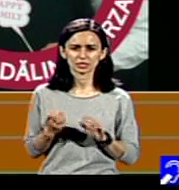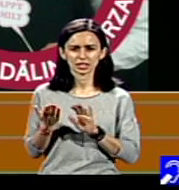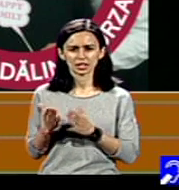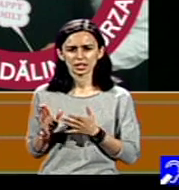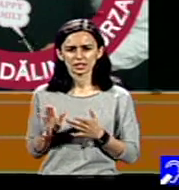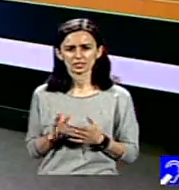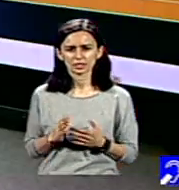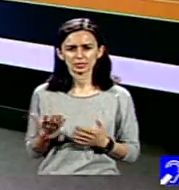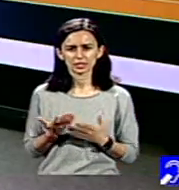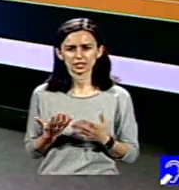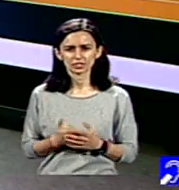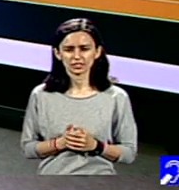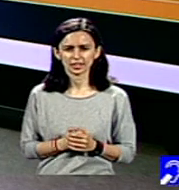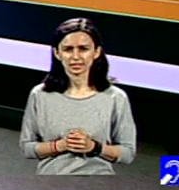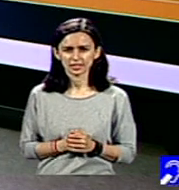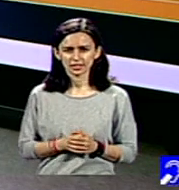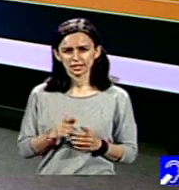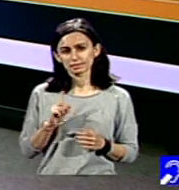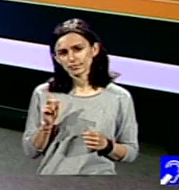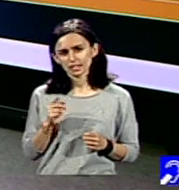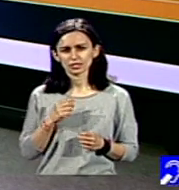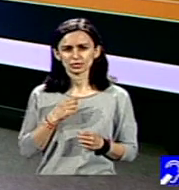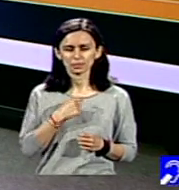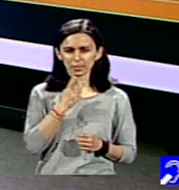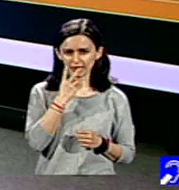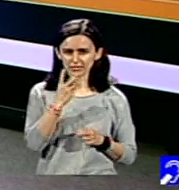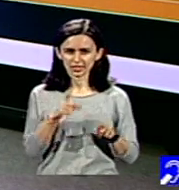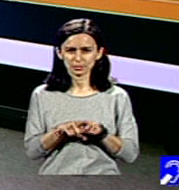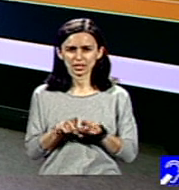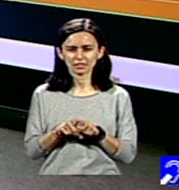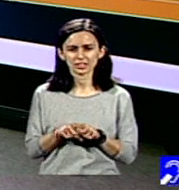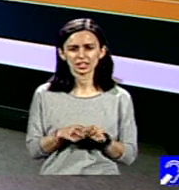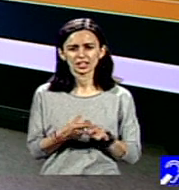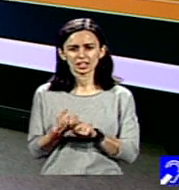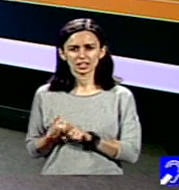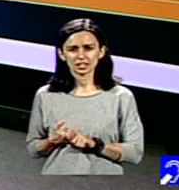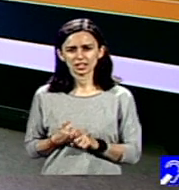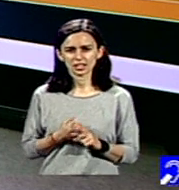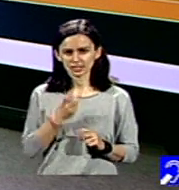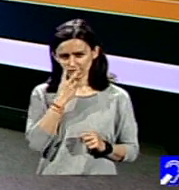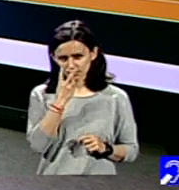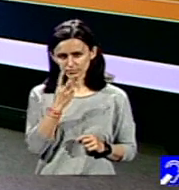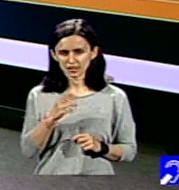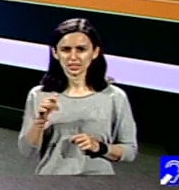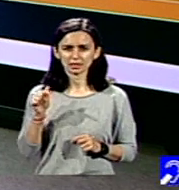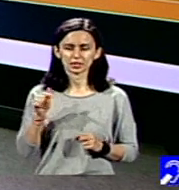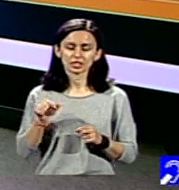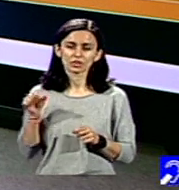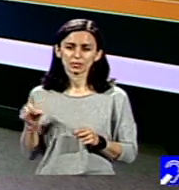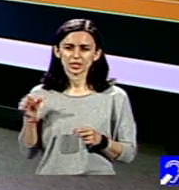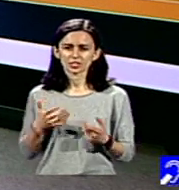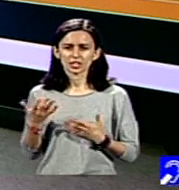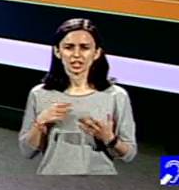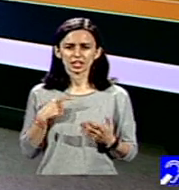referindu-mă în ceea ce te privește pe tine, o persoană extrem de mobilă, dacă pot să spun așa, care astăzi